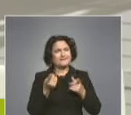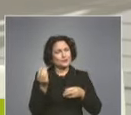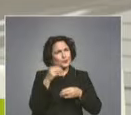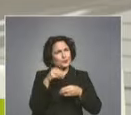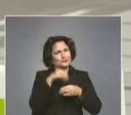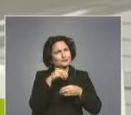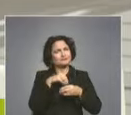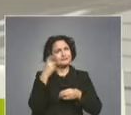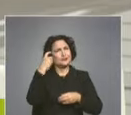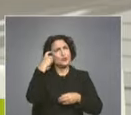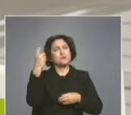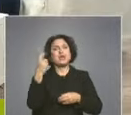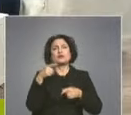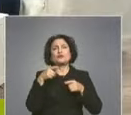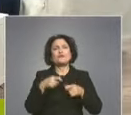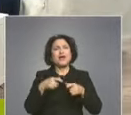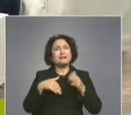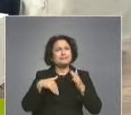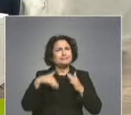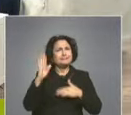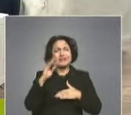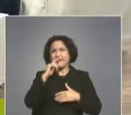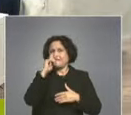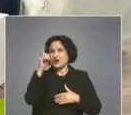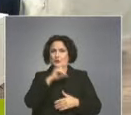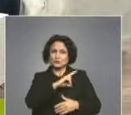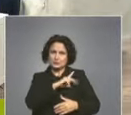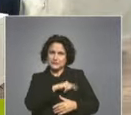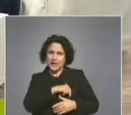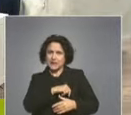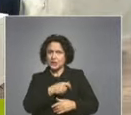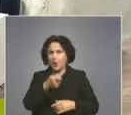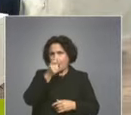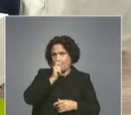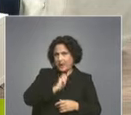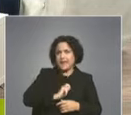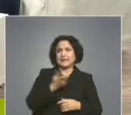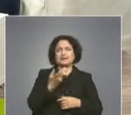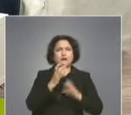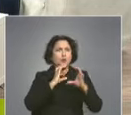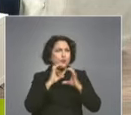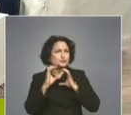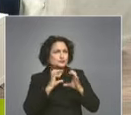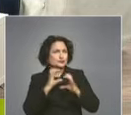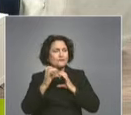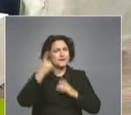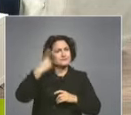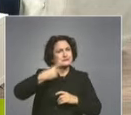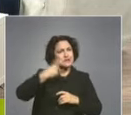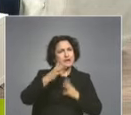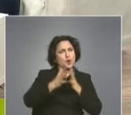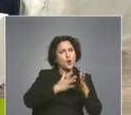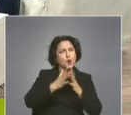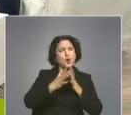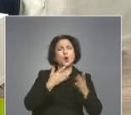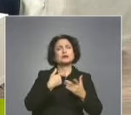И в това отношение е най-важно социалните умения, защото все пак работи с хора всеки ден, налага се